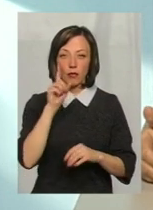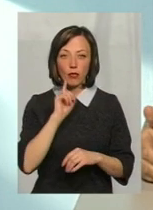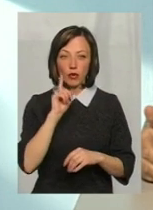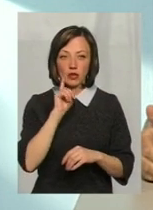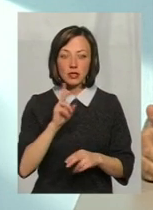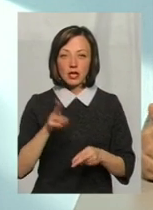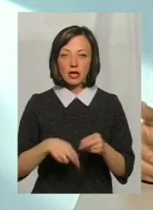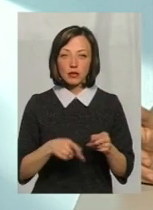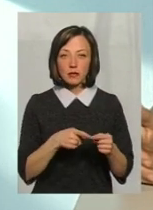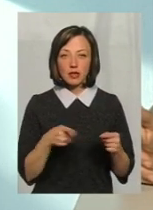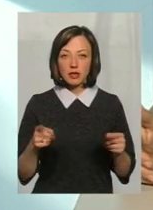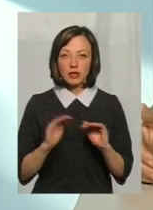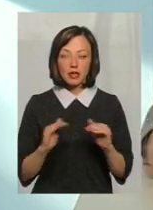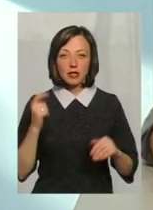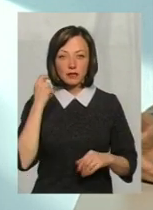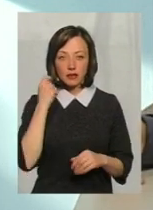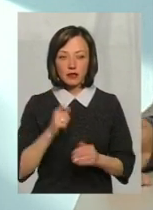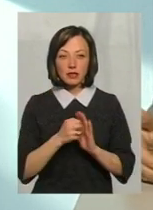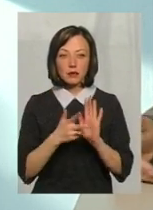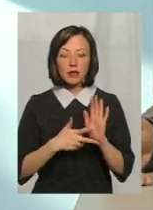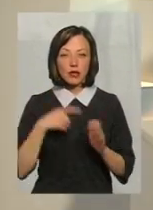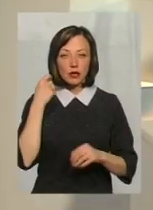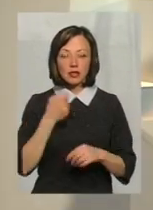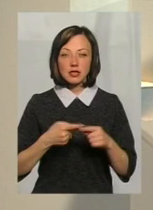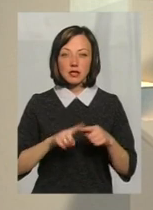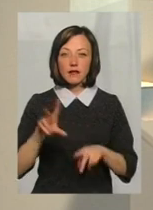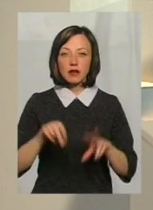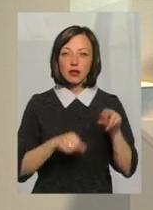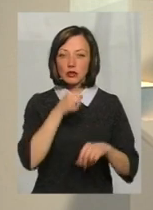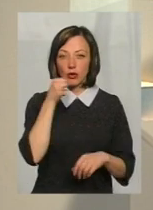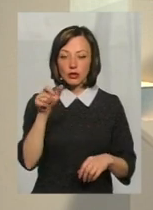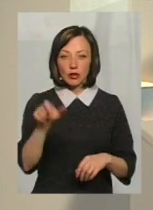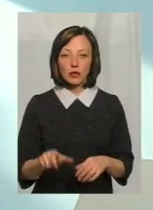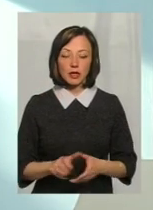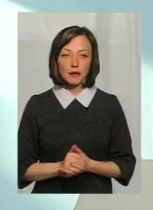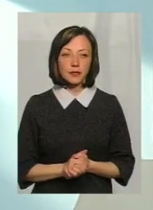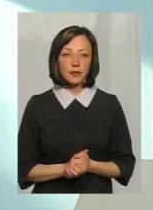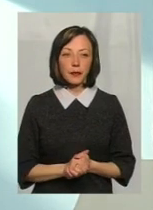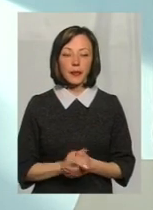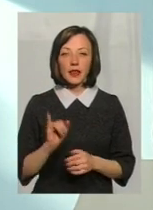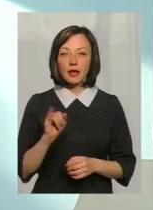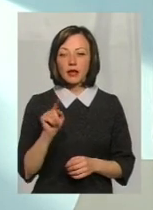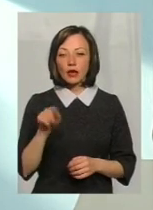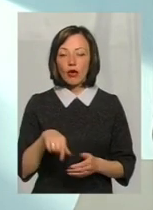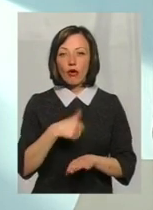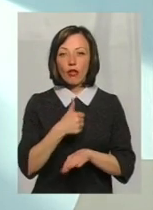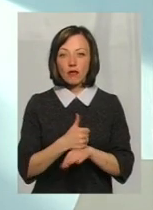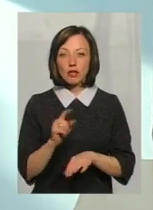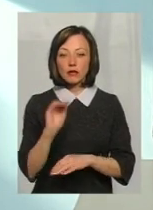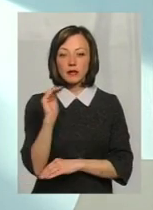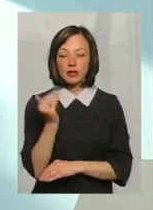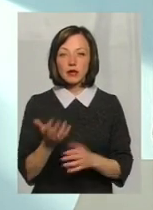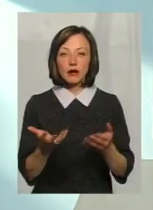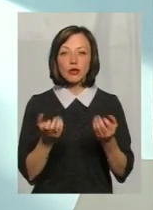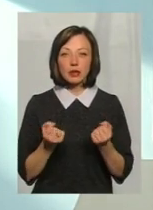закінчиться дитячий вік. 18 років – це вже рахується доросла людина. І головне, щоб дитина